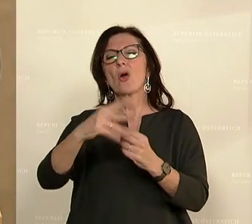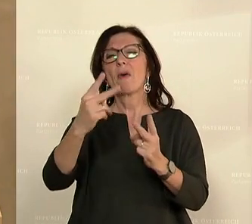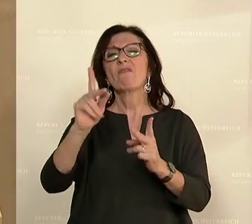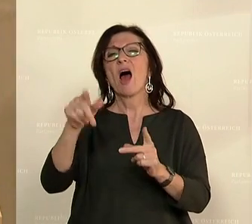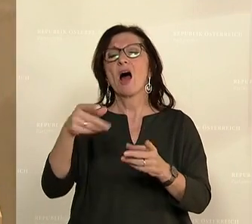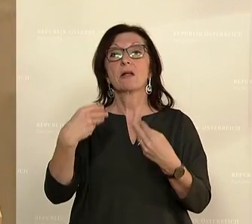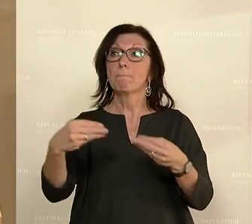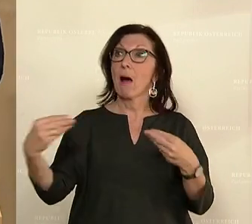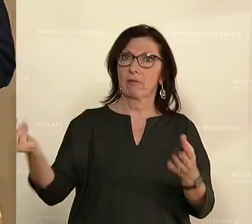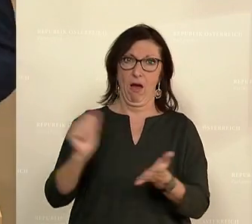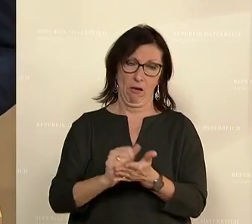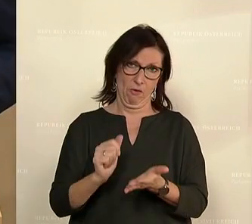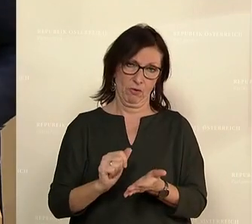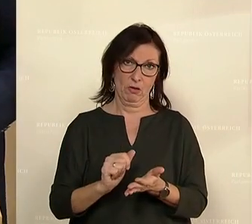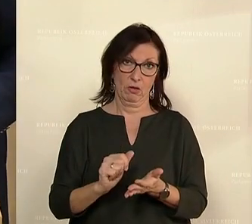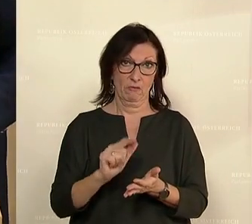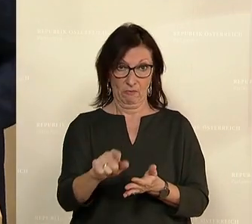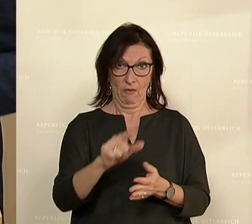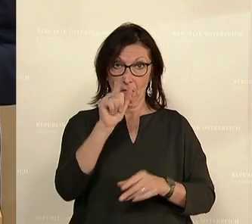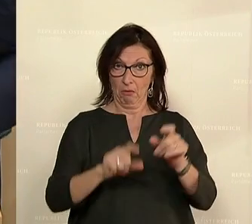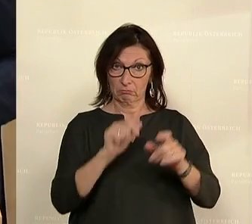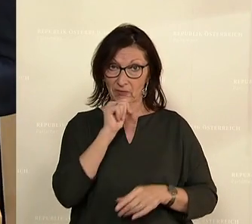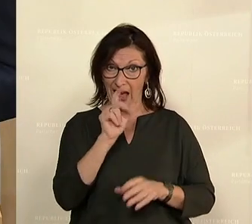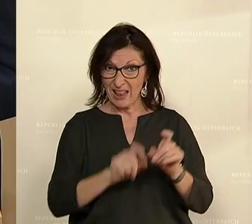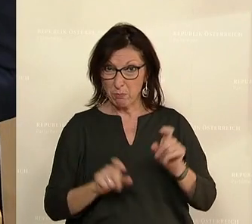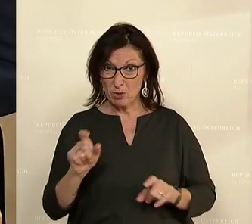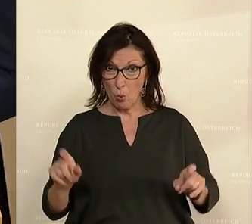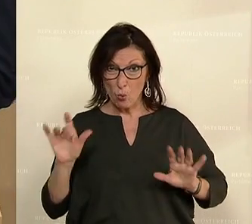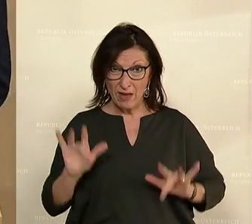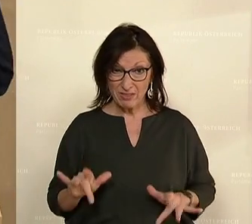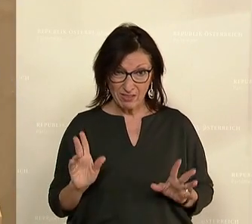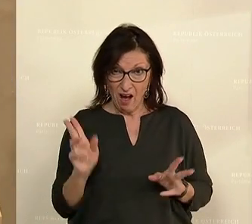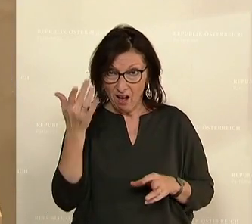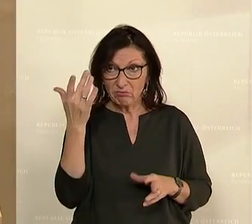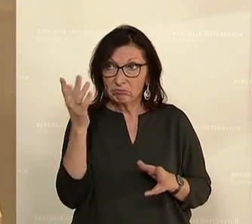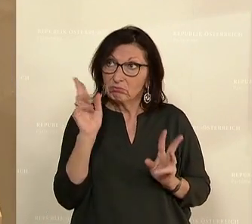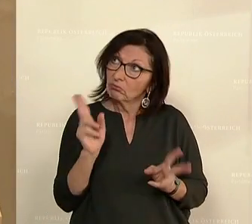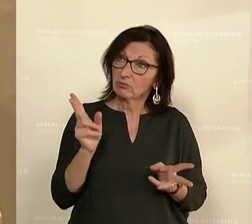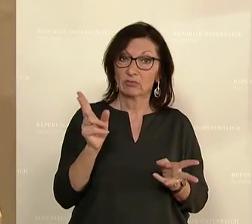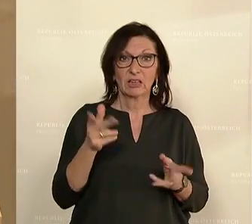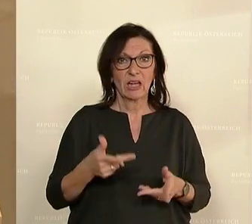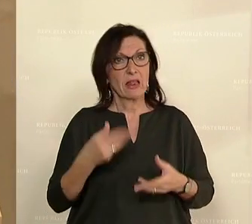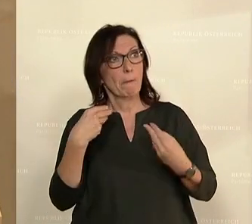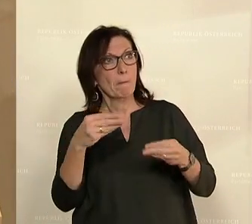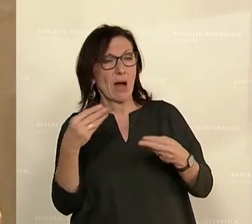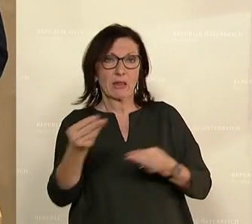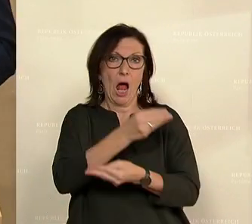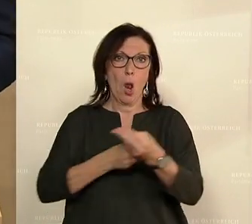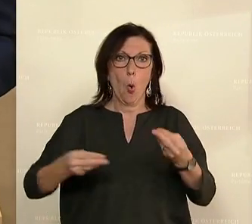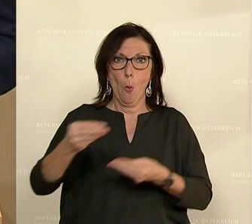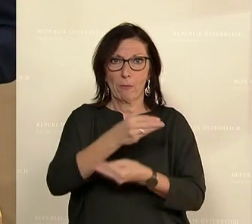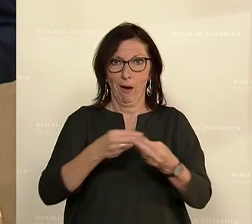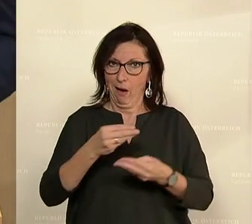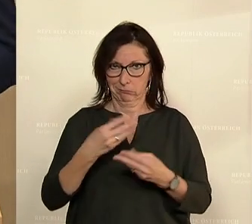Materialbeschaffungen, denn wenn wir keine Truppe mehr haben, die mit Material umgehen können, dann können wir mit dem Material in der Truppe auch nichts mehr anfangen.